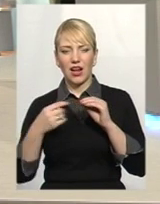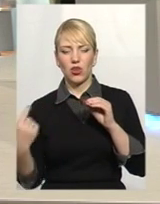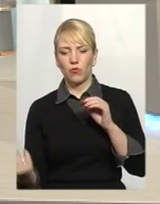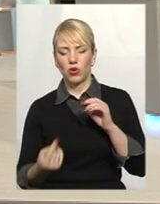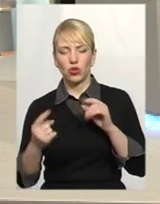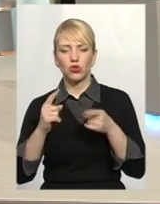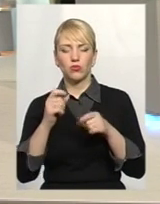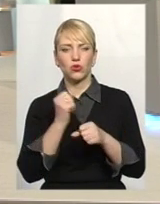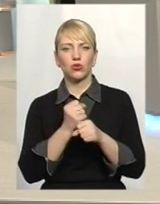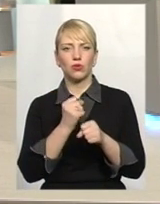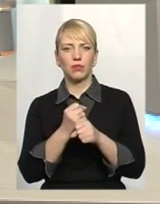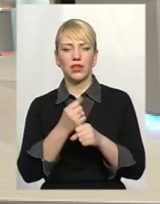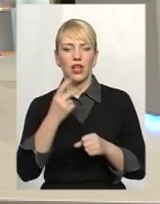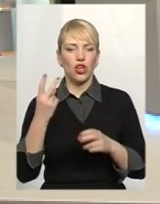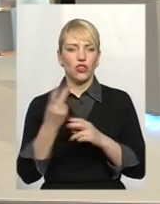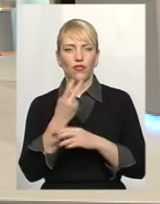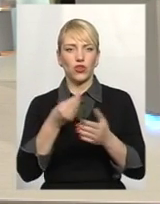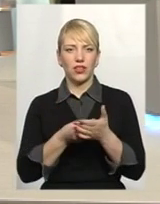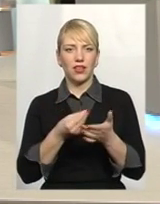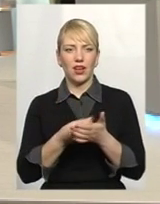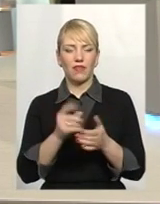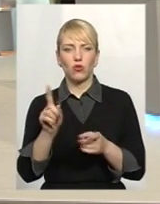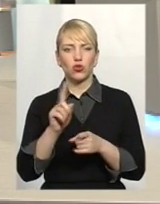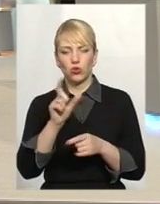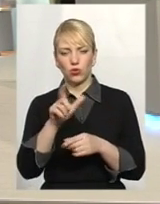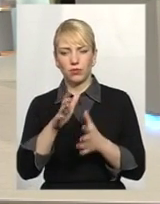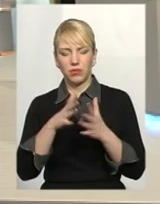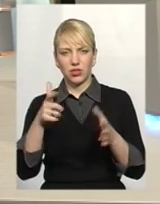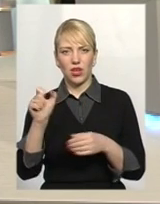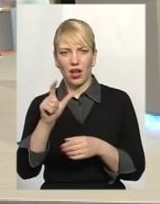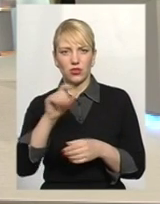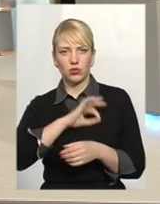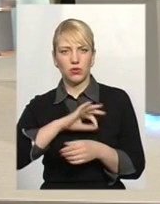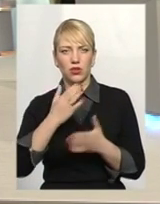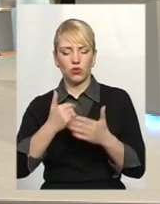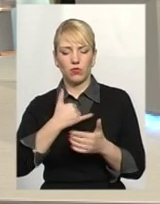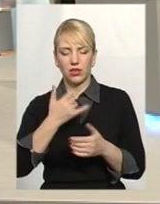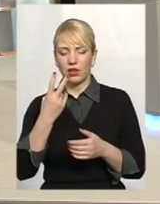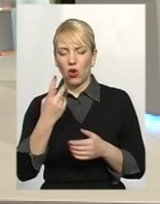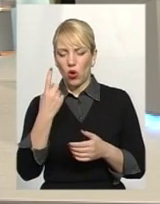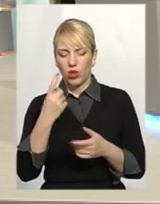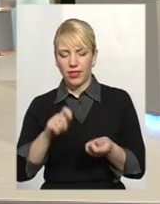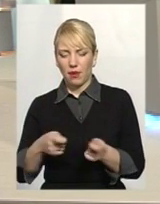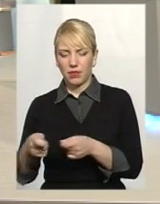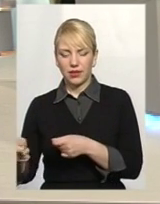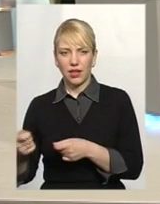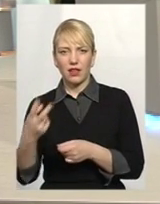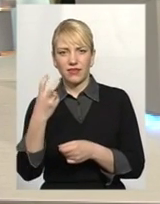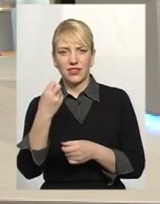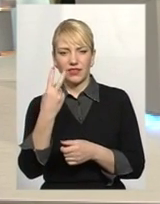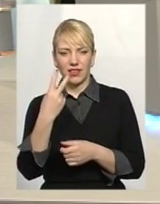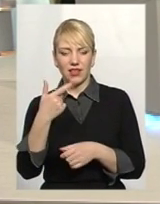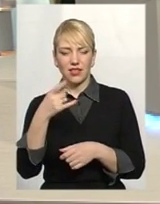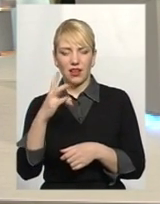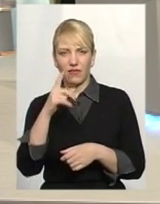тарифи зробили? Для чого? Що, люди більше газу почали споживати? Чи що? Як в мене тільки одна плита – 212 гривень місяць. За що?